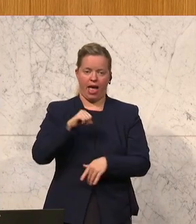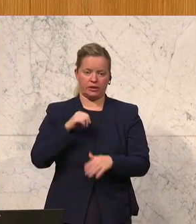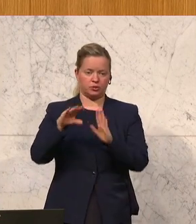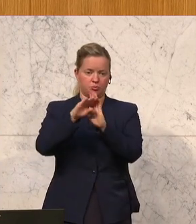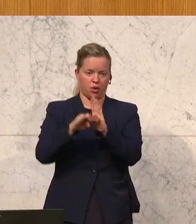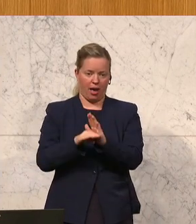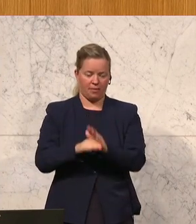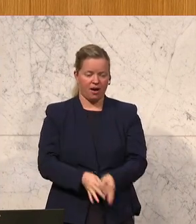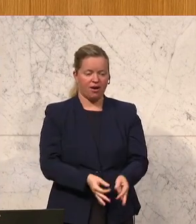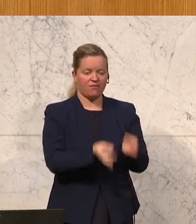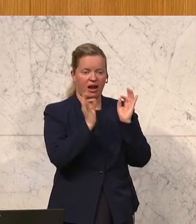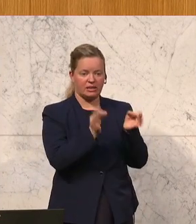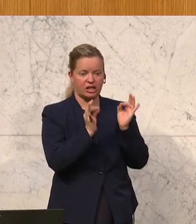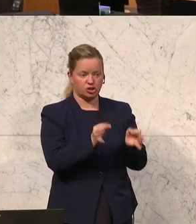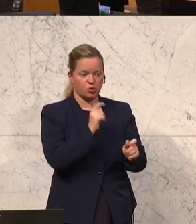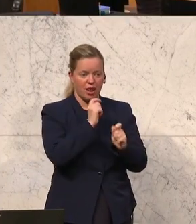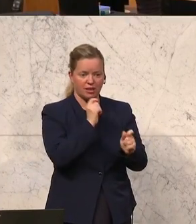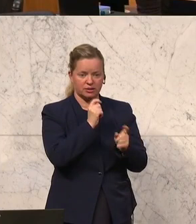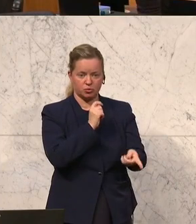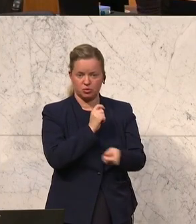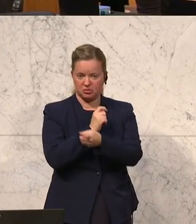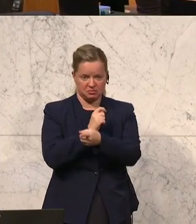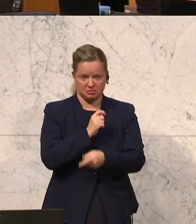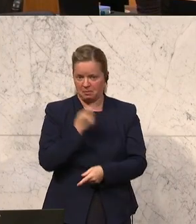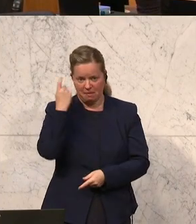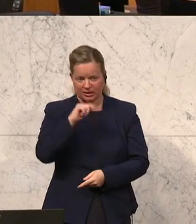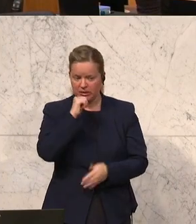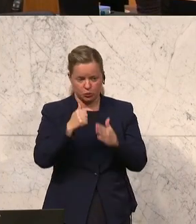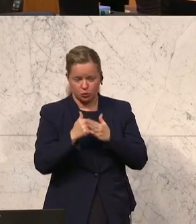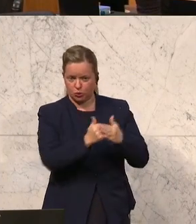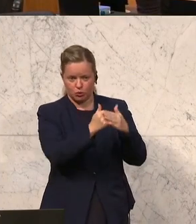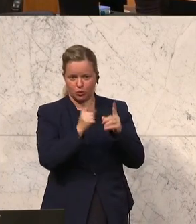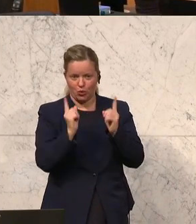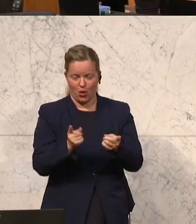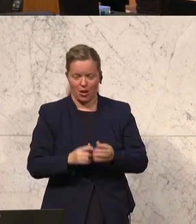Qualitätsjournalismus nicht wirklich unterstützenswert erscheint.